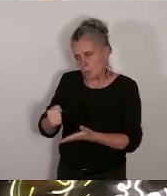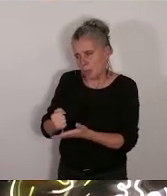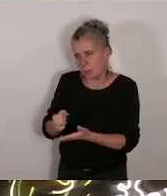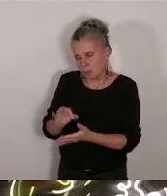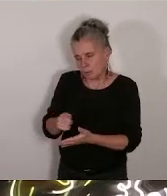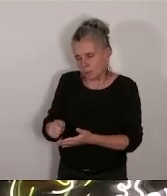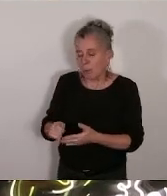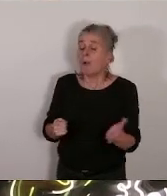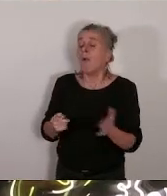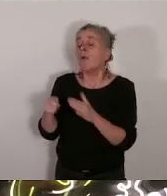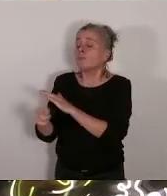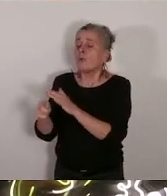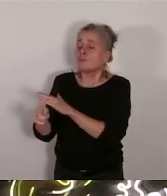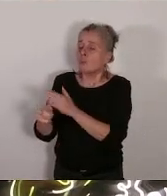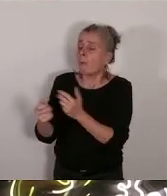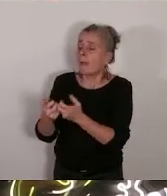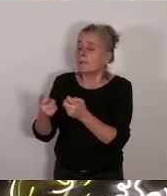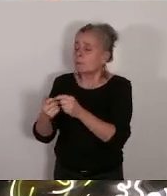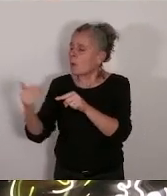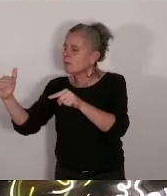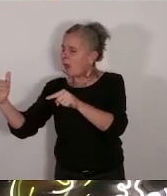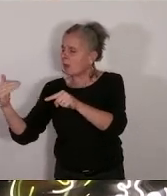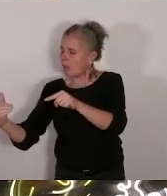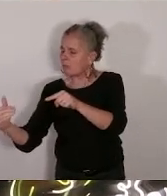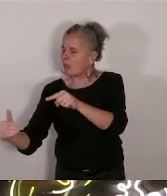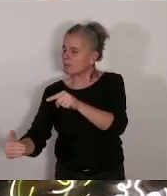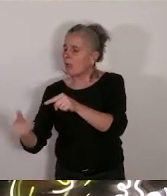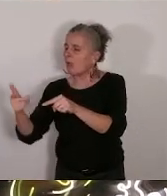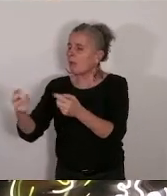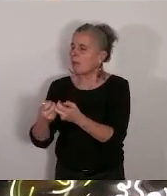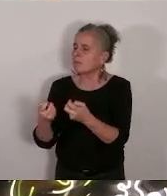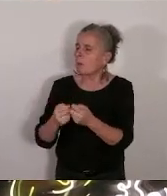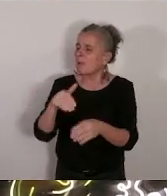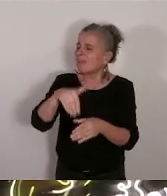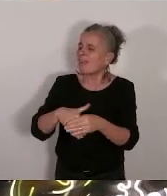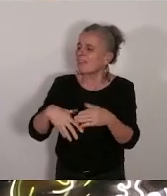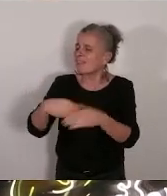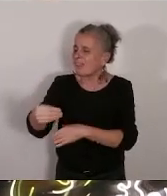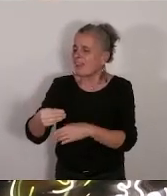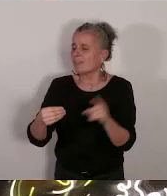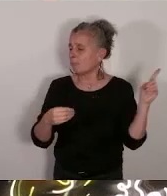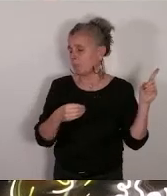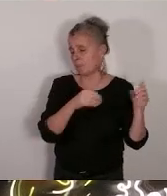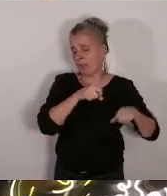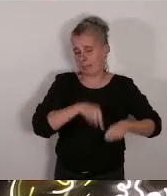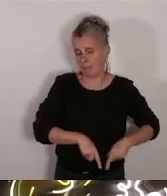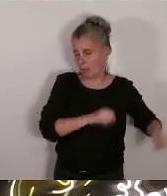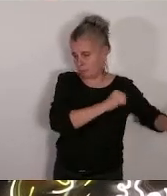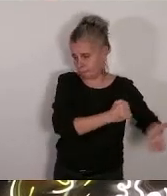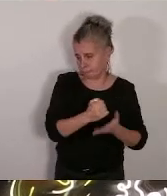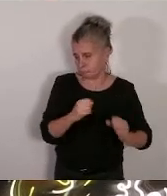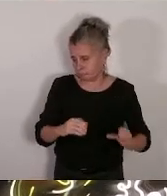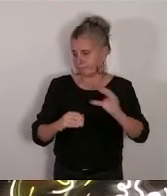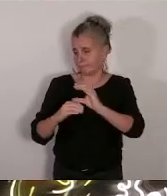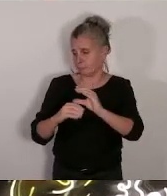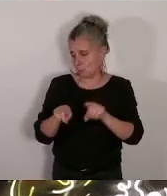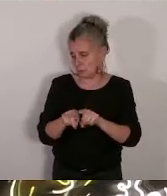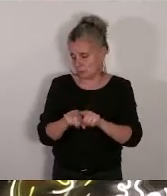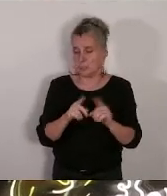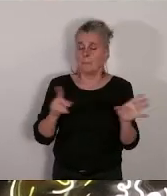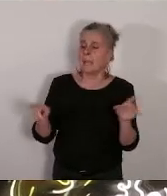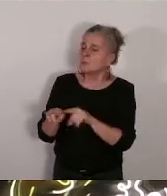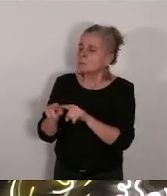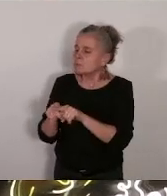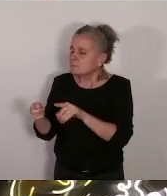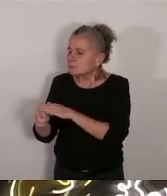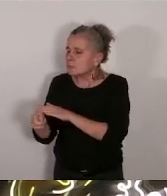subventions, par exemple celles dédiées à interne-externe ou soutenues également par l'État, ou celles prévues pour plateformes